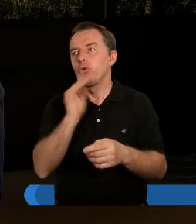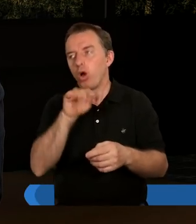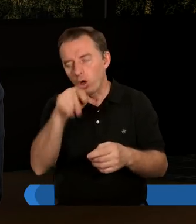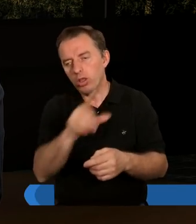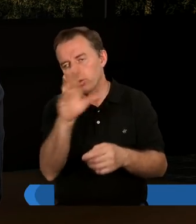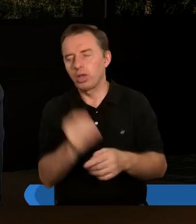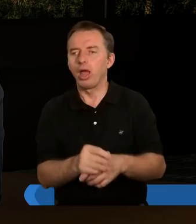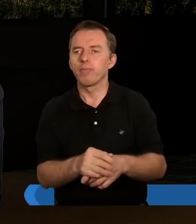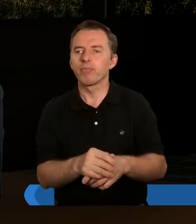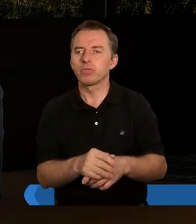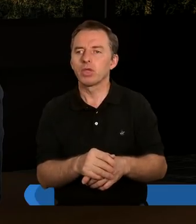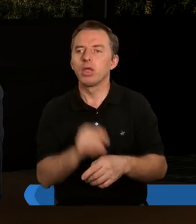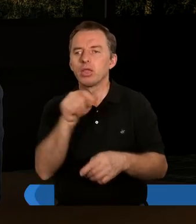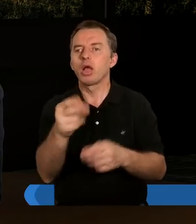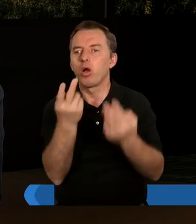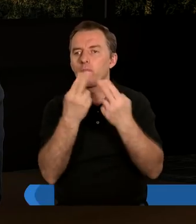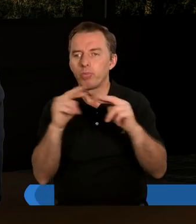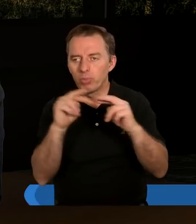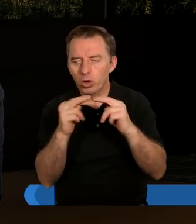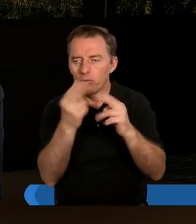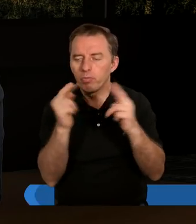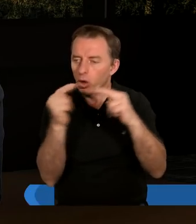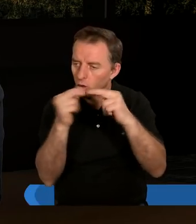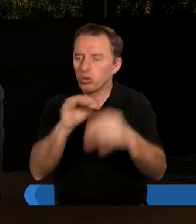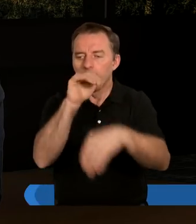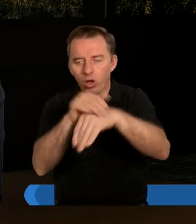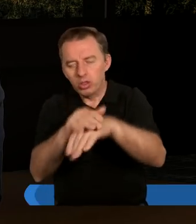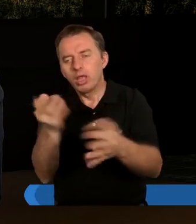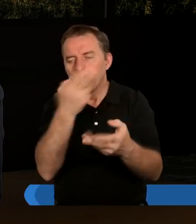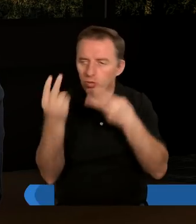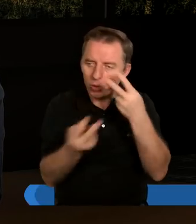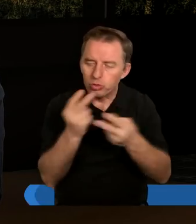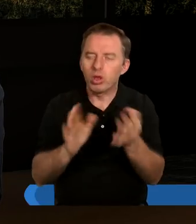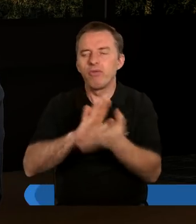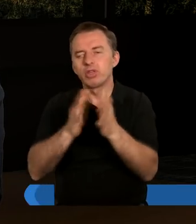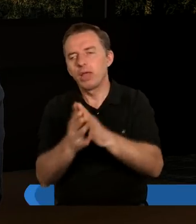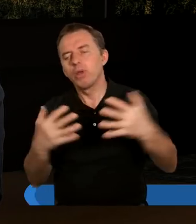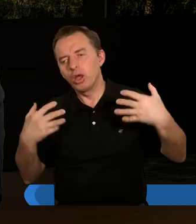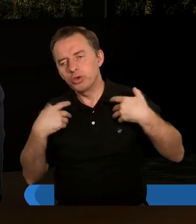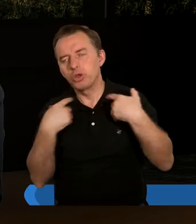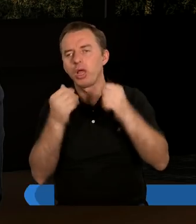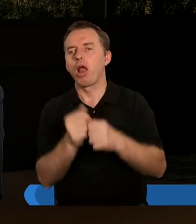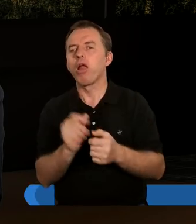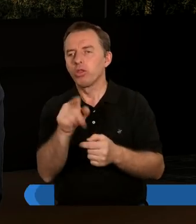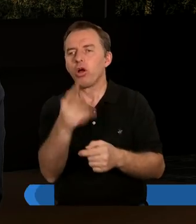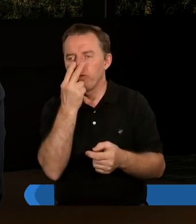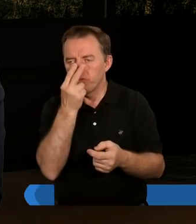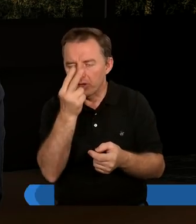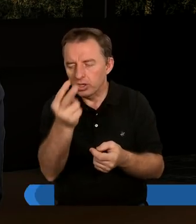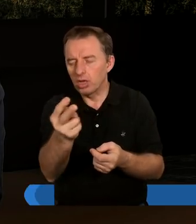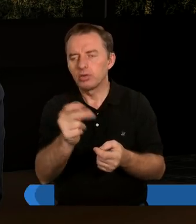Mówimy o tym, jak szukać tego porozumienia, jak rozwiązywać problemy, jak szukać tej Bożej pomocy. W tej historii to widać.